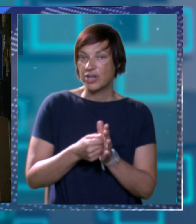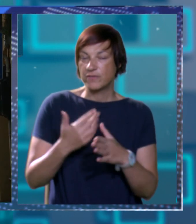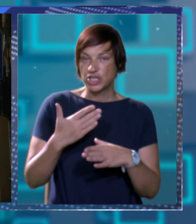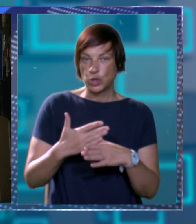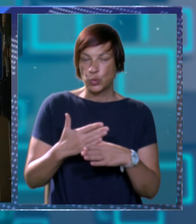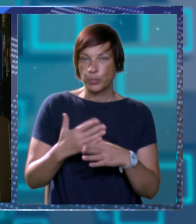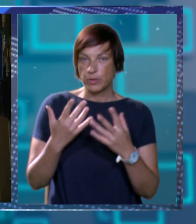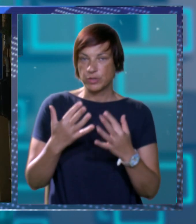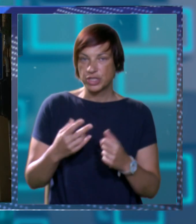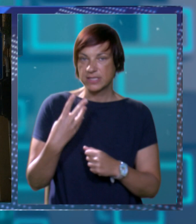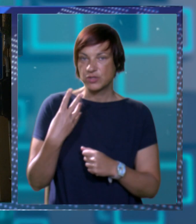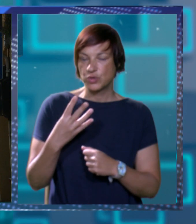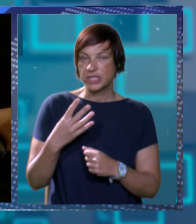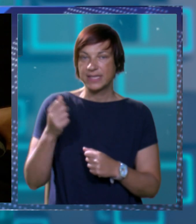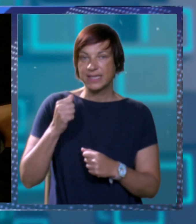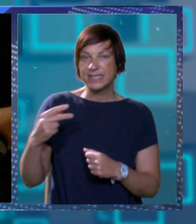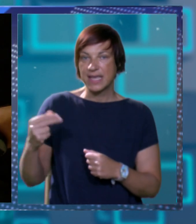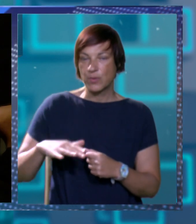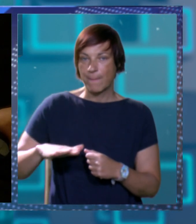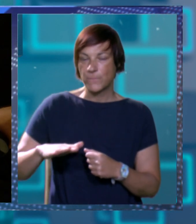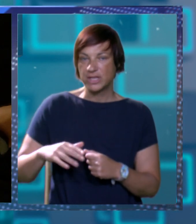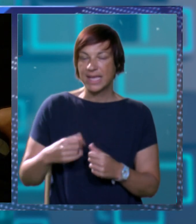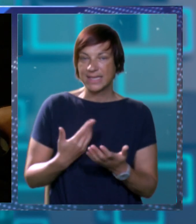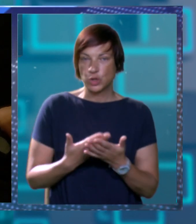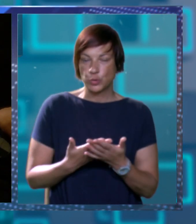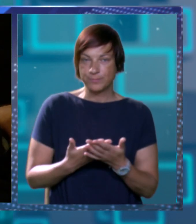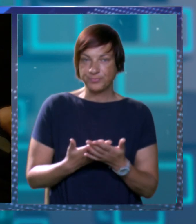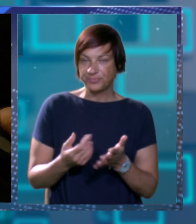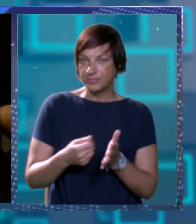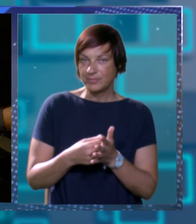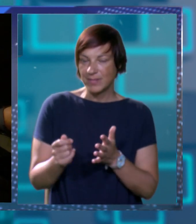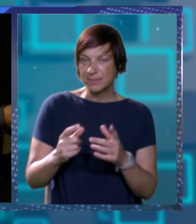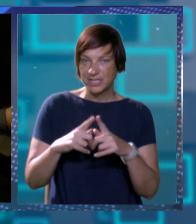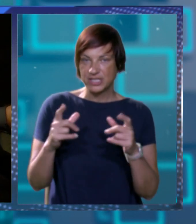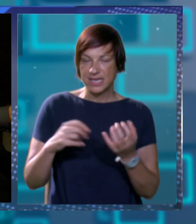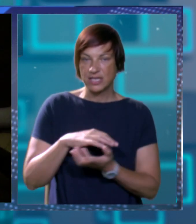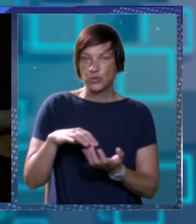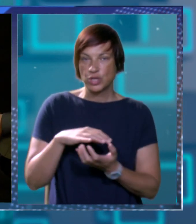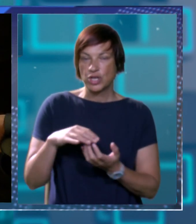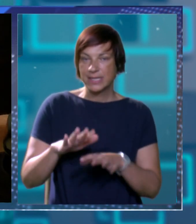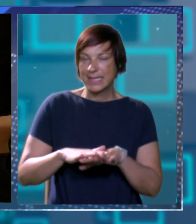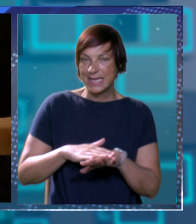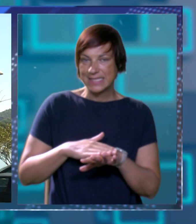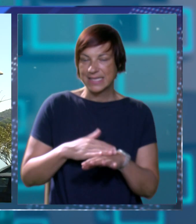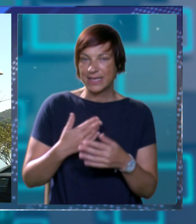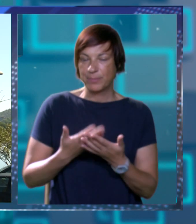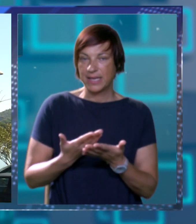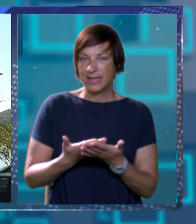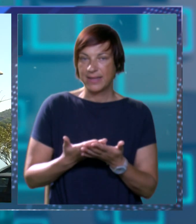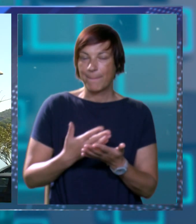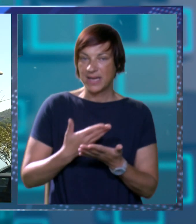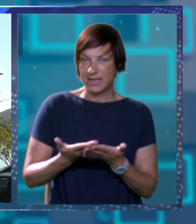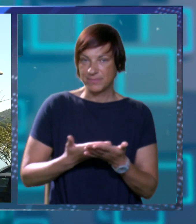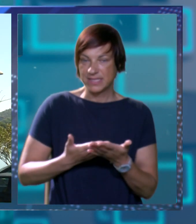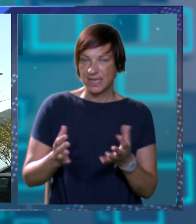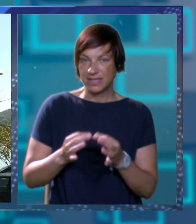naučanu pomoć u iznos od 40 eura po djetetu odnosno učeniku isplatit će se na račun roditelja odnosno skrbnika a temeljem